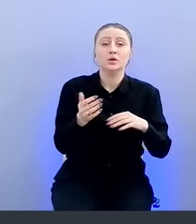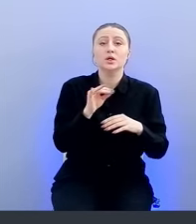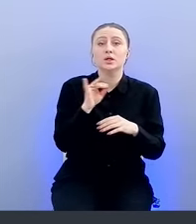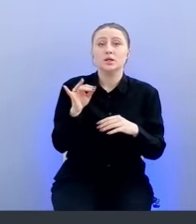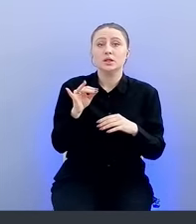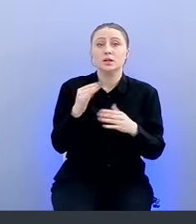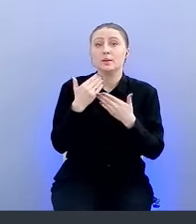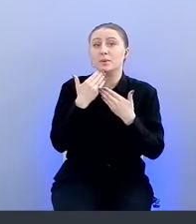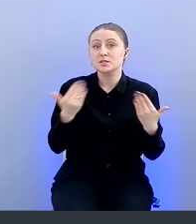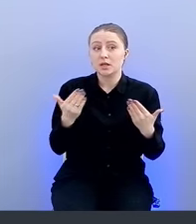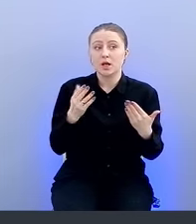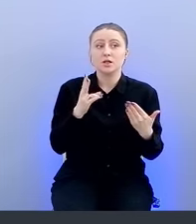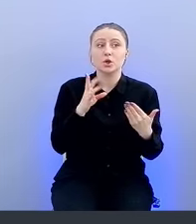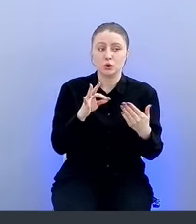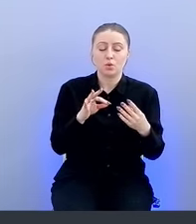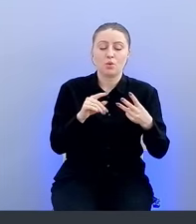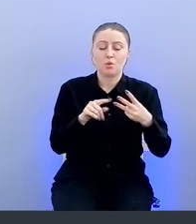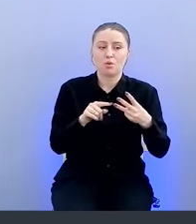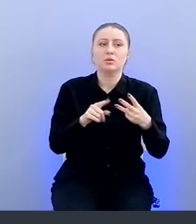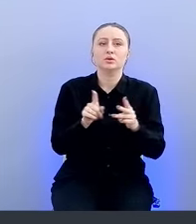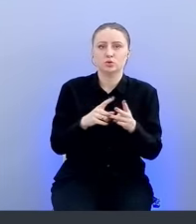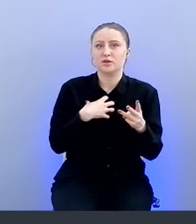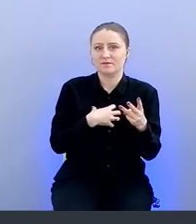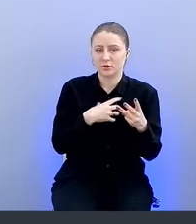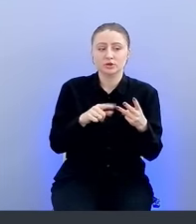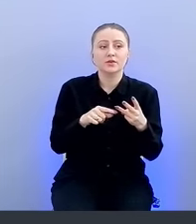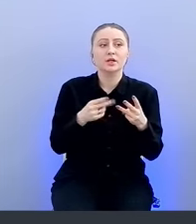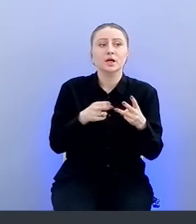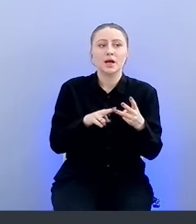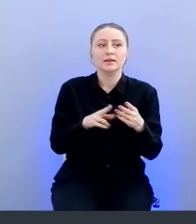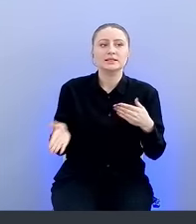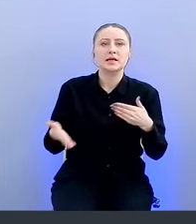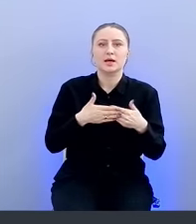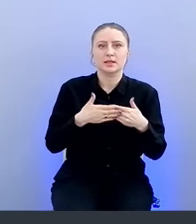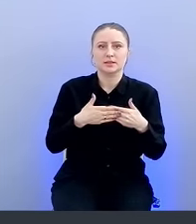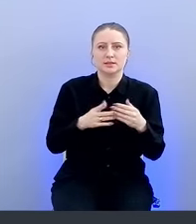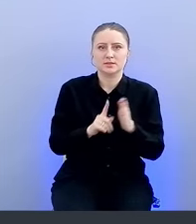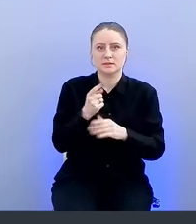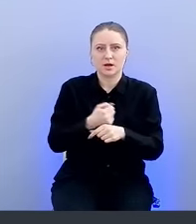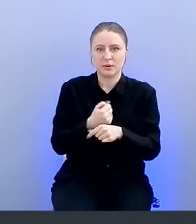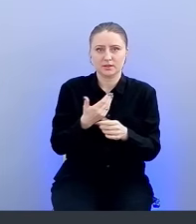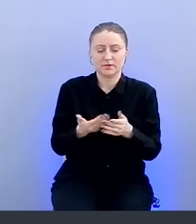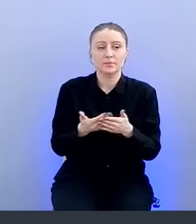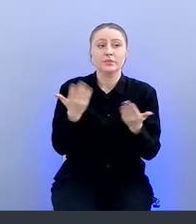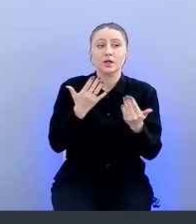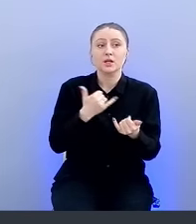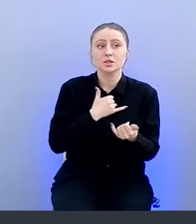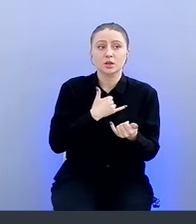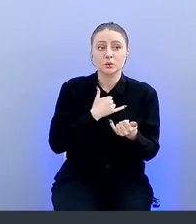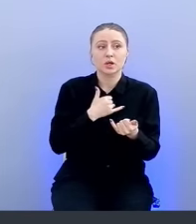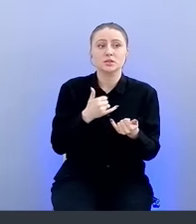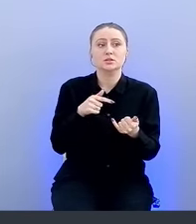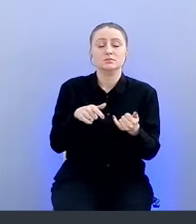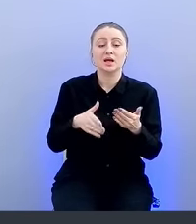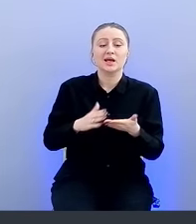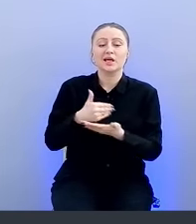И последний, но не наименьший вариант — это закрытые срабатывания. То есть если у нас инструмент, который